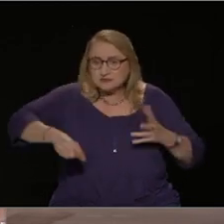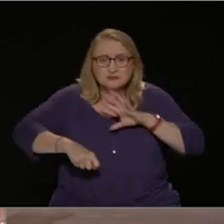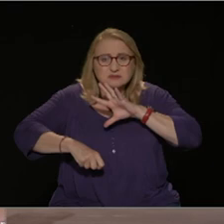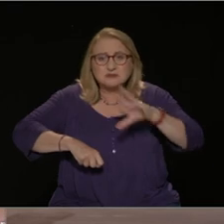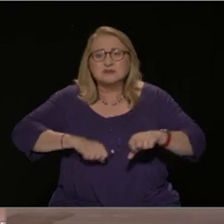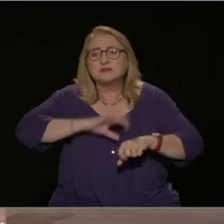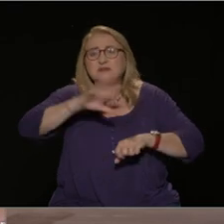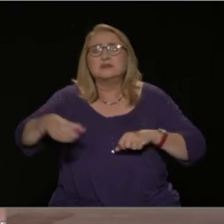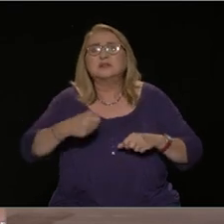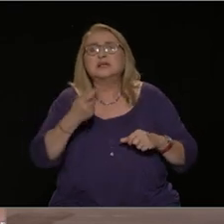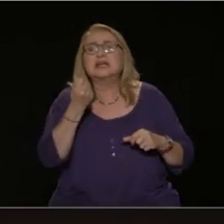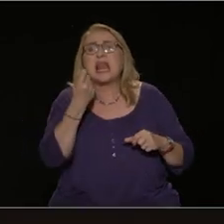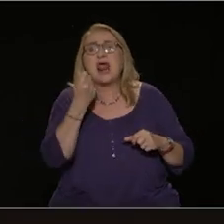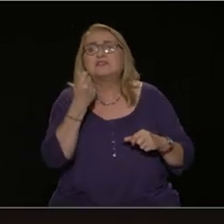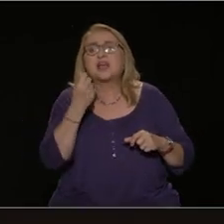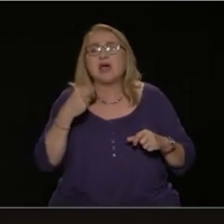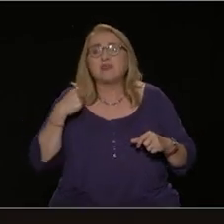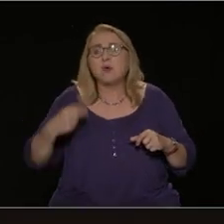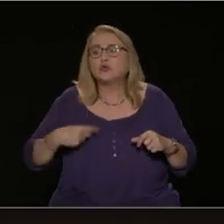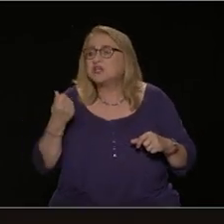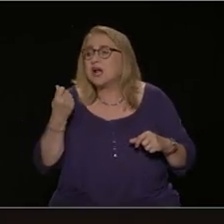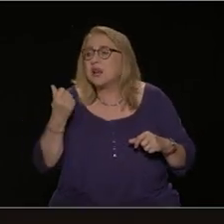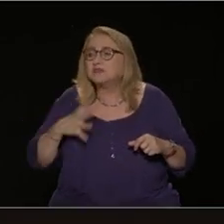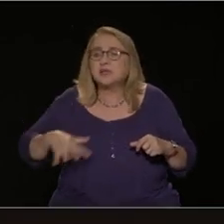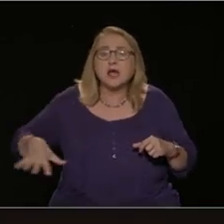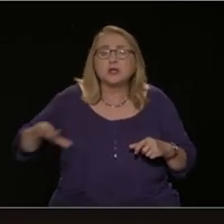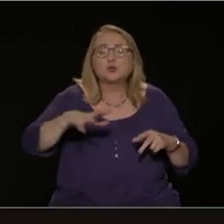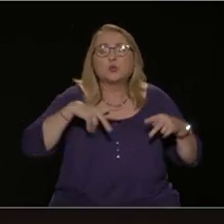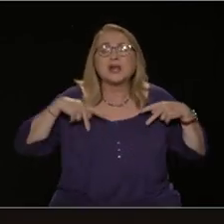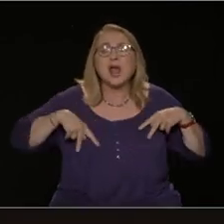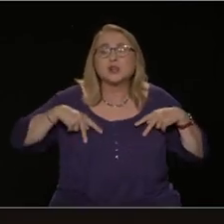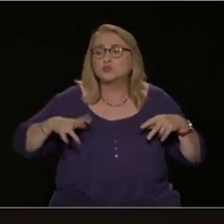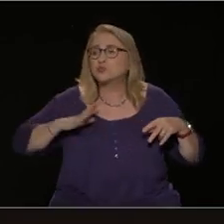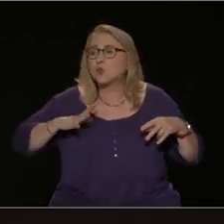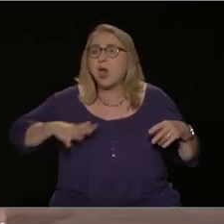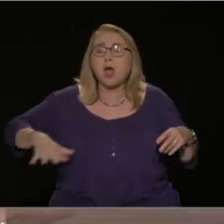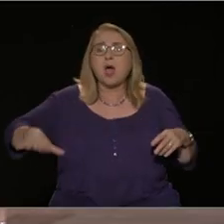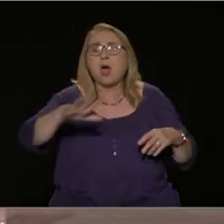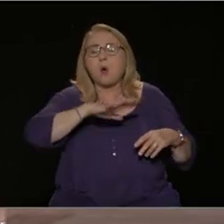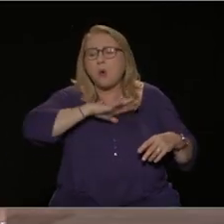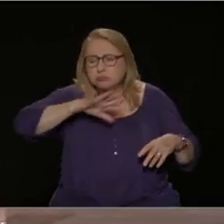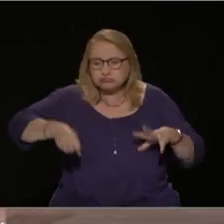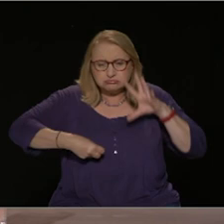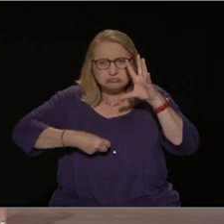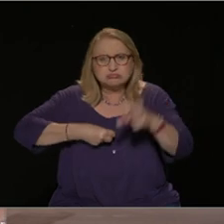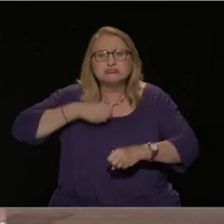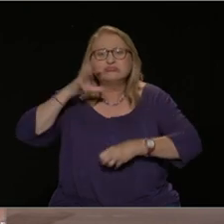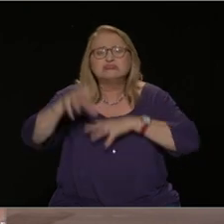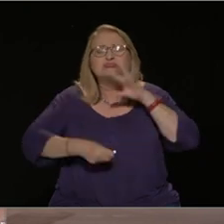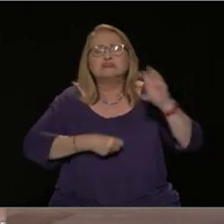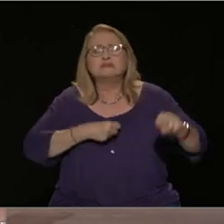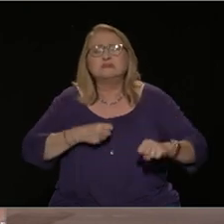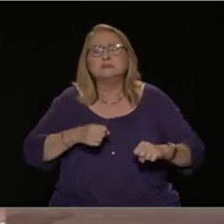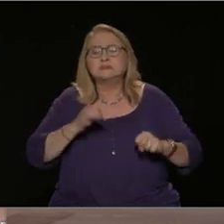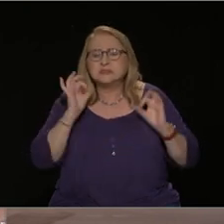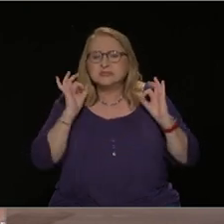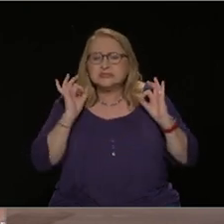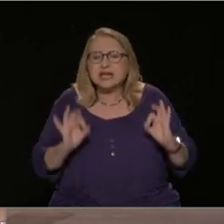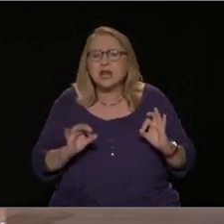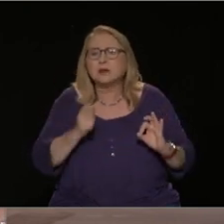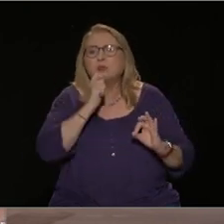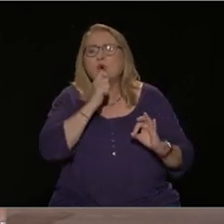κρατικό χρήμα, τα οποία έχουν πάρει και τη μορφή μίας συνηθισμένης, πρακτικής, μίας κανονικής πολιτικής.